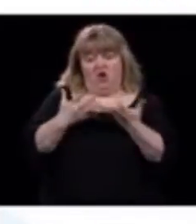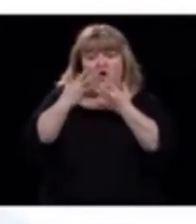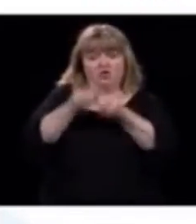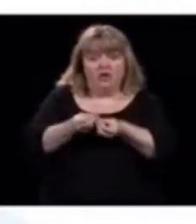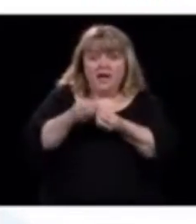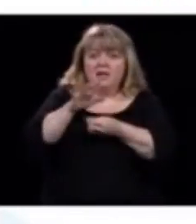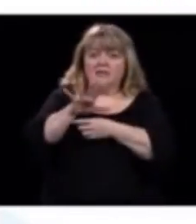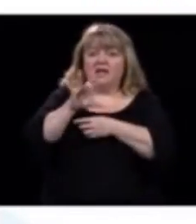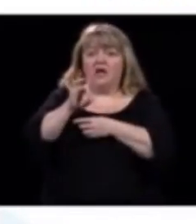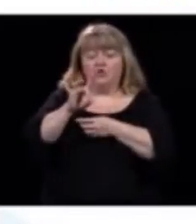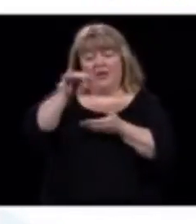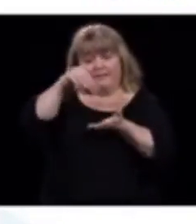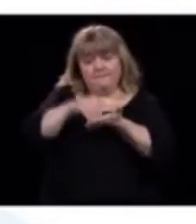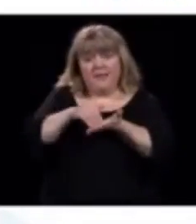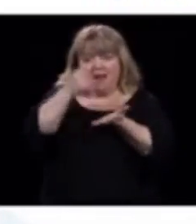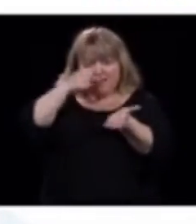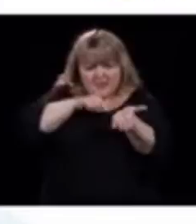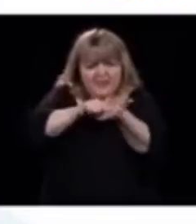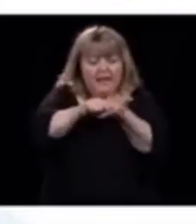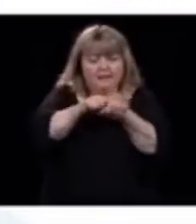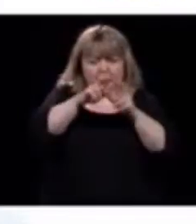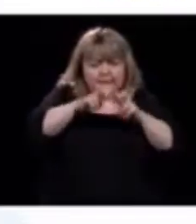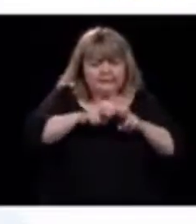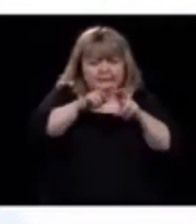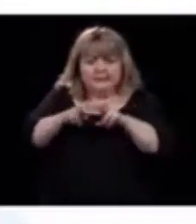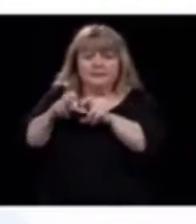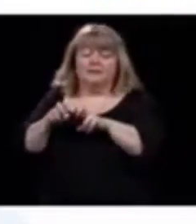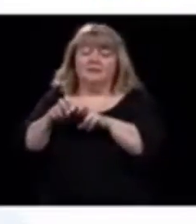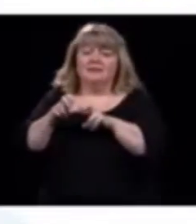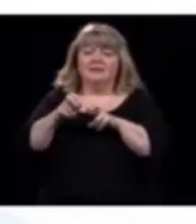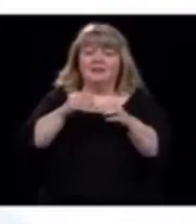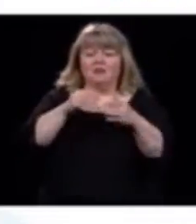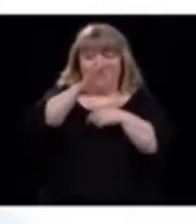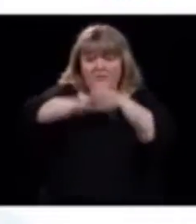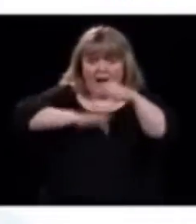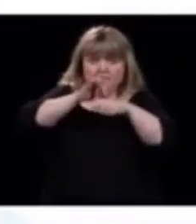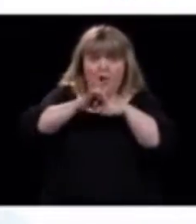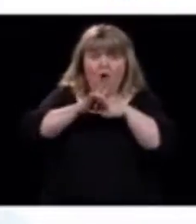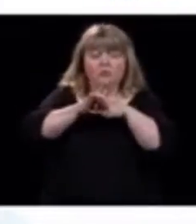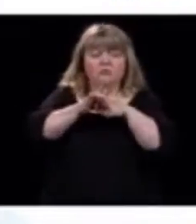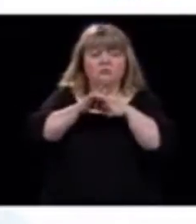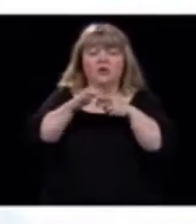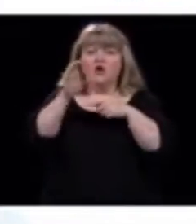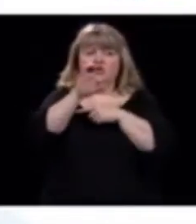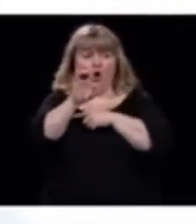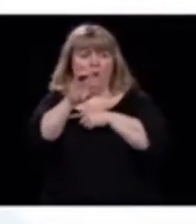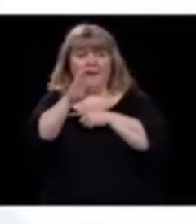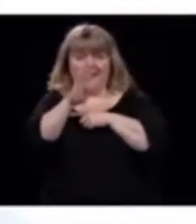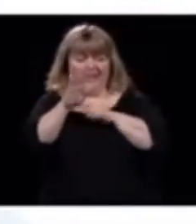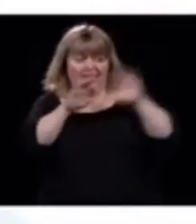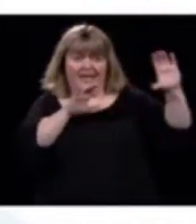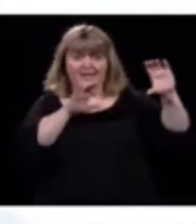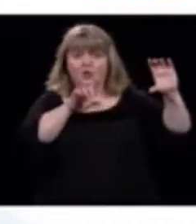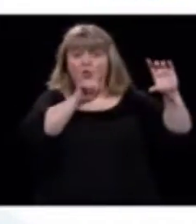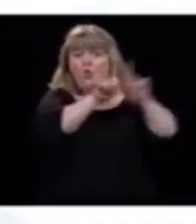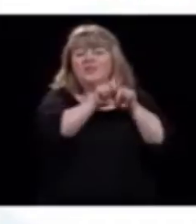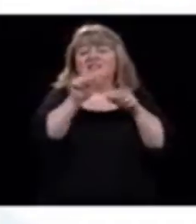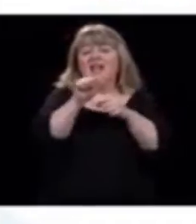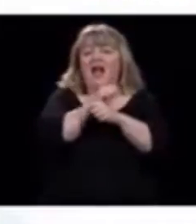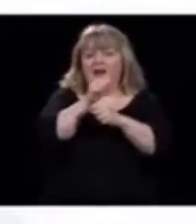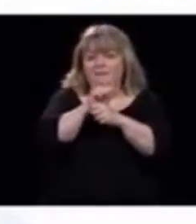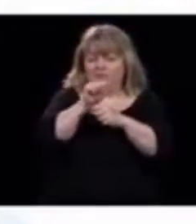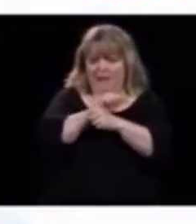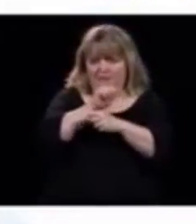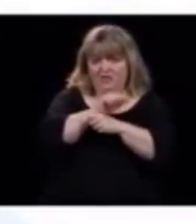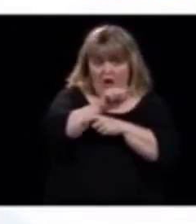tests. On est un des endroits au monde, avec la Colombie-Britannique et l'Alberta. Je dis bien au monde,